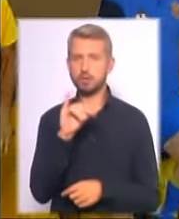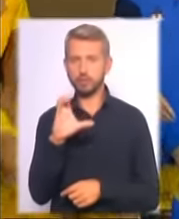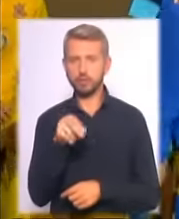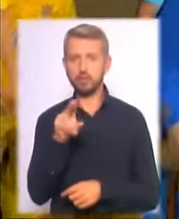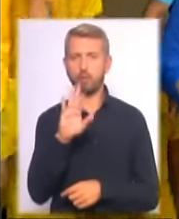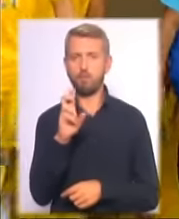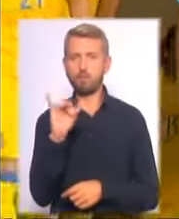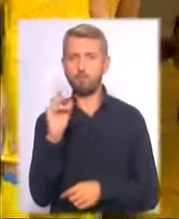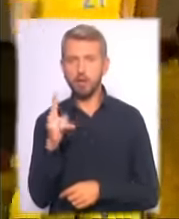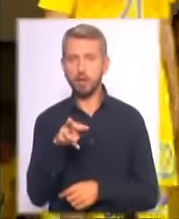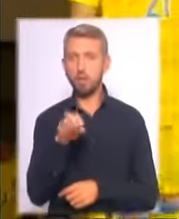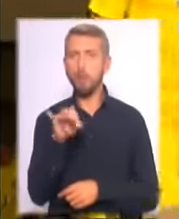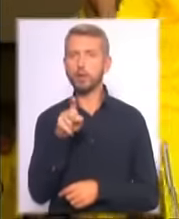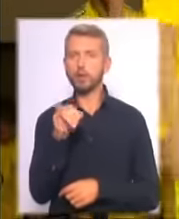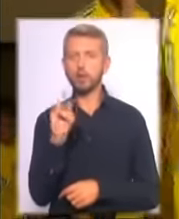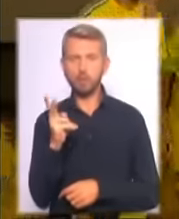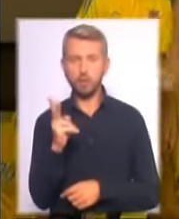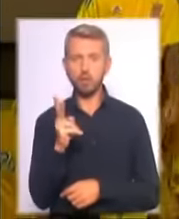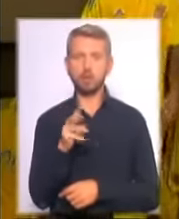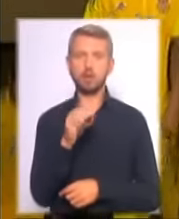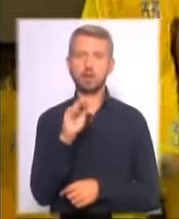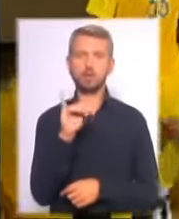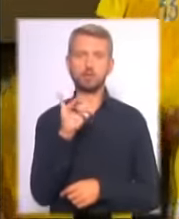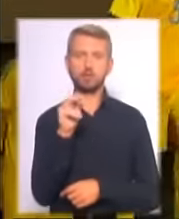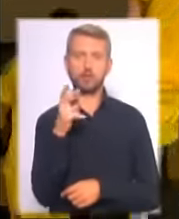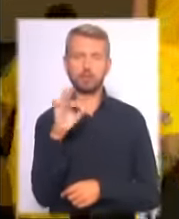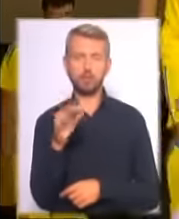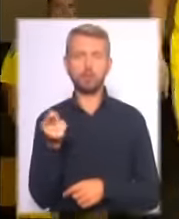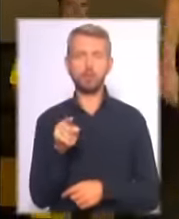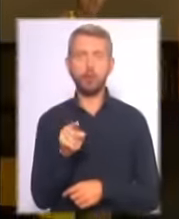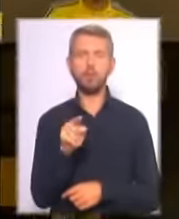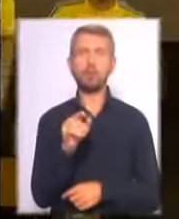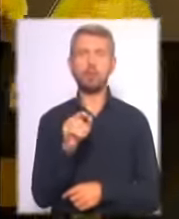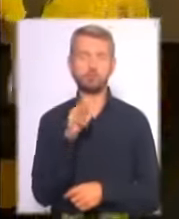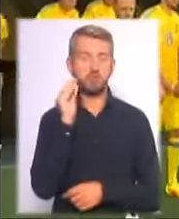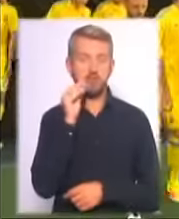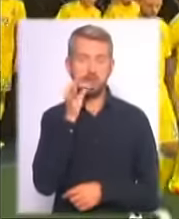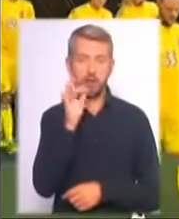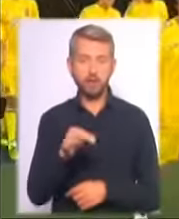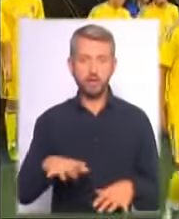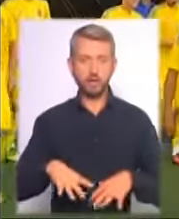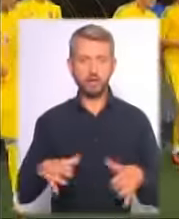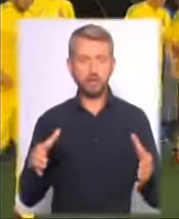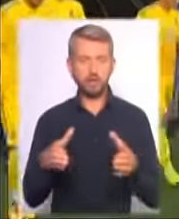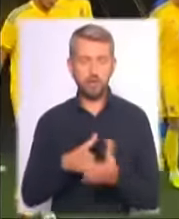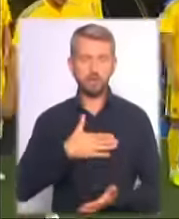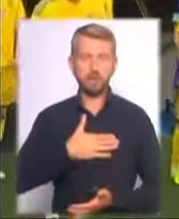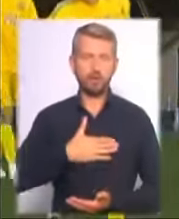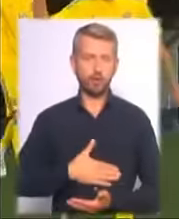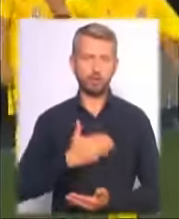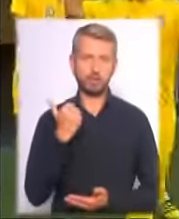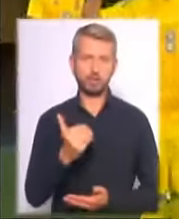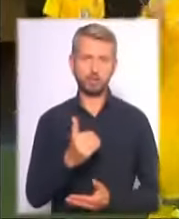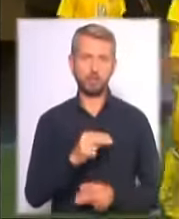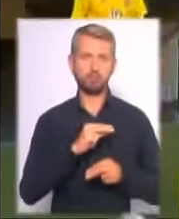Довбек, Микола Мирозюк і Владлен Юрченко. При цьому Андрій Шевченко зауважив, що тренерський штаб задоволений їхньою